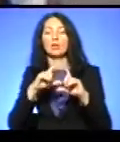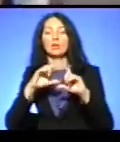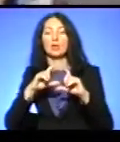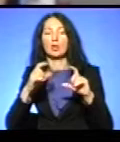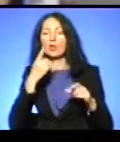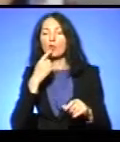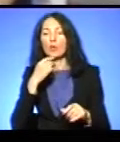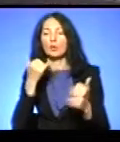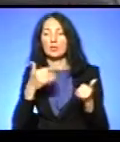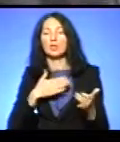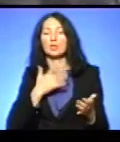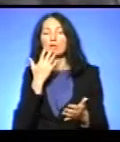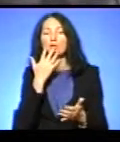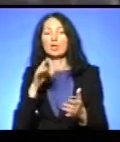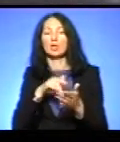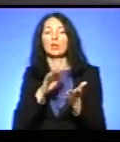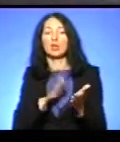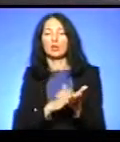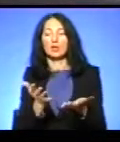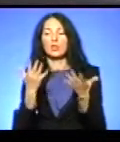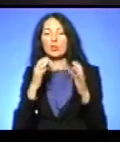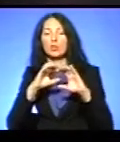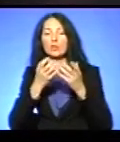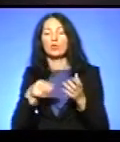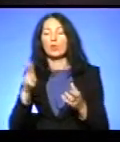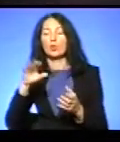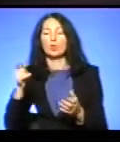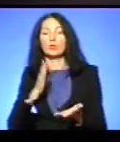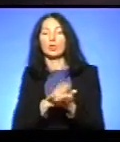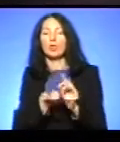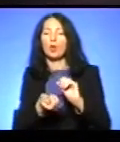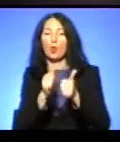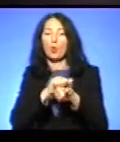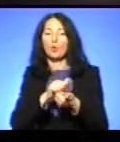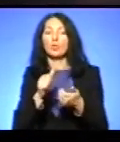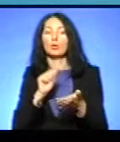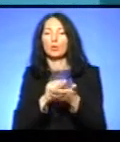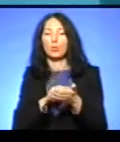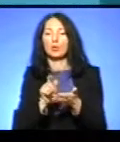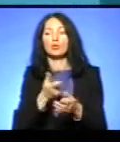донорами, тож відбувається безперервний обмін даними, що дуже допомагає роботі.